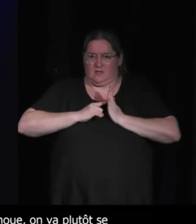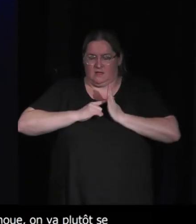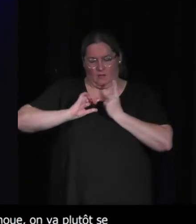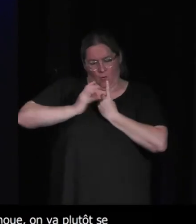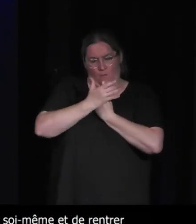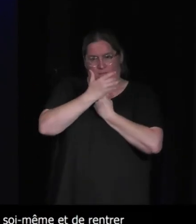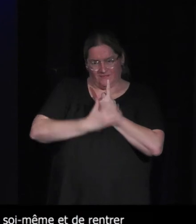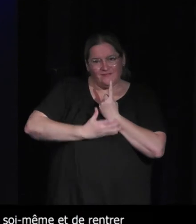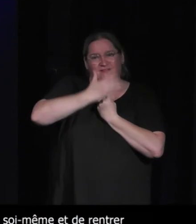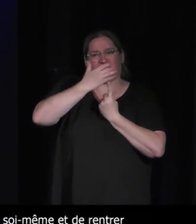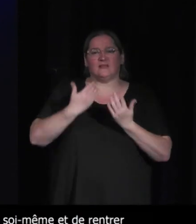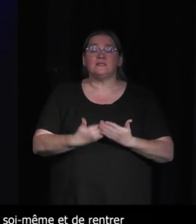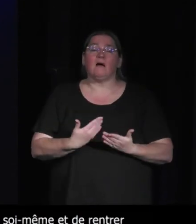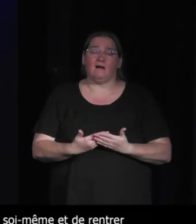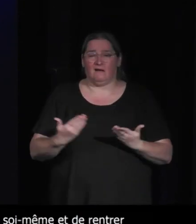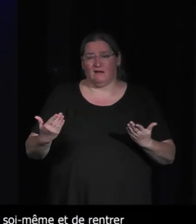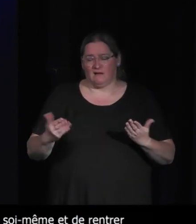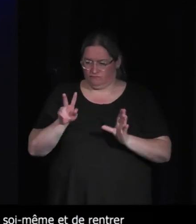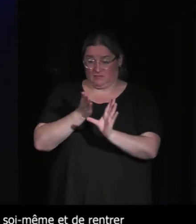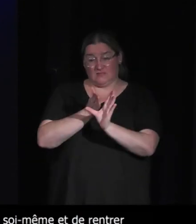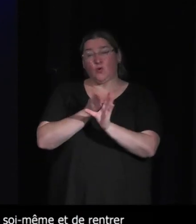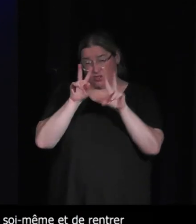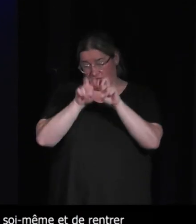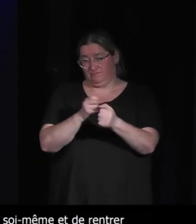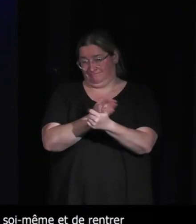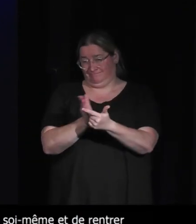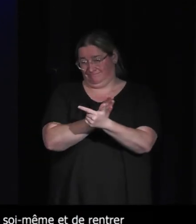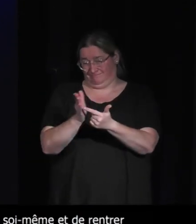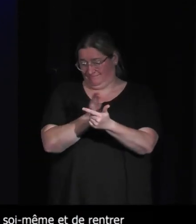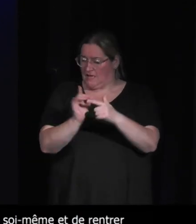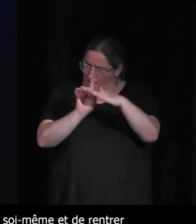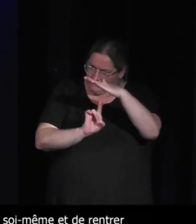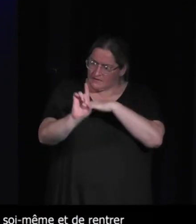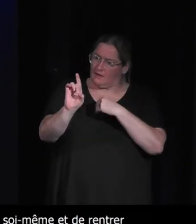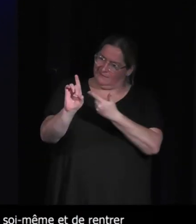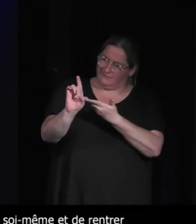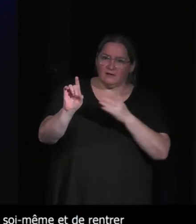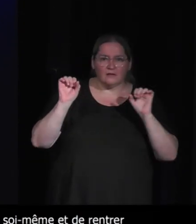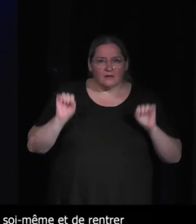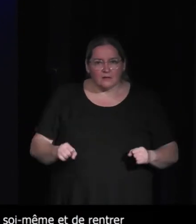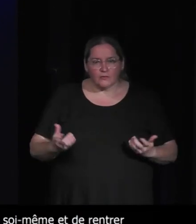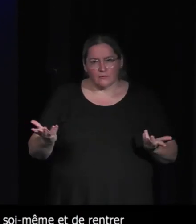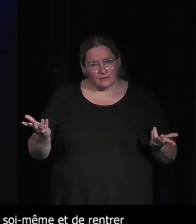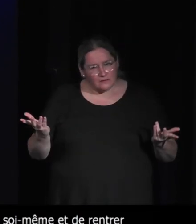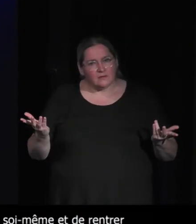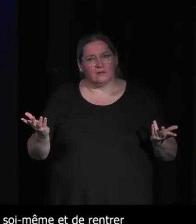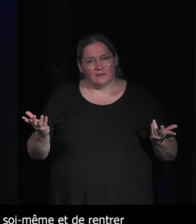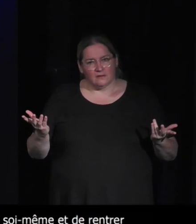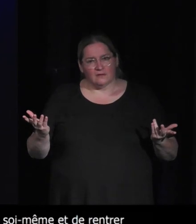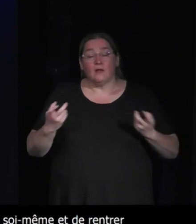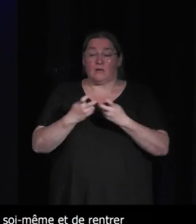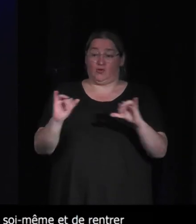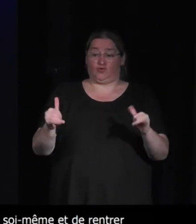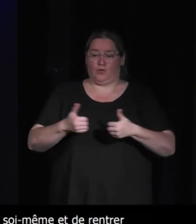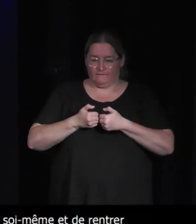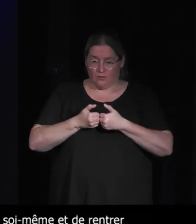donc ces deux phénomènes que les psys étudient bien mais avec les avatars qui nous permettent de pouvoir en particulier avec les